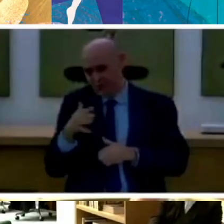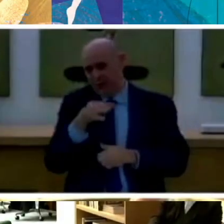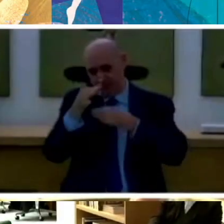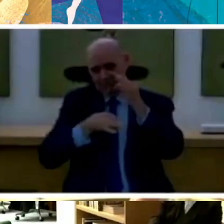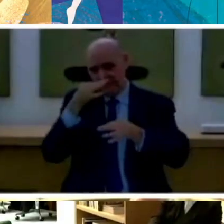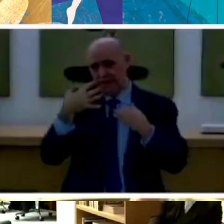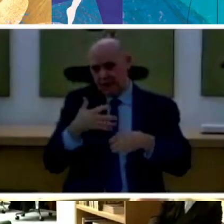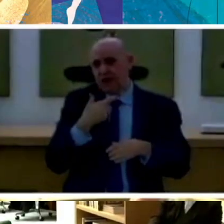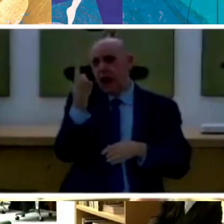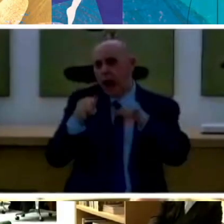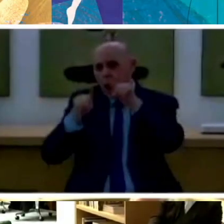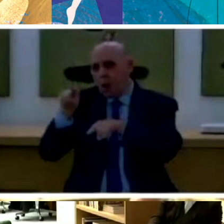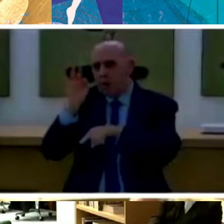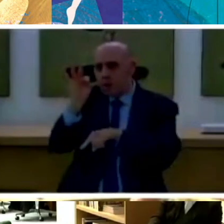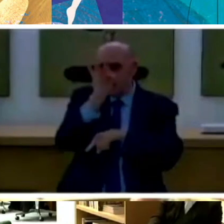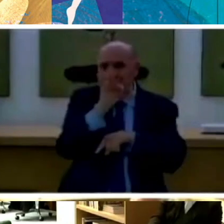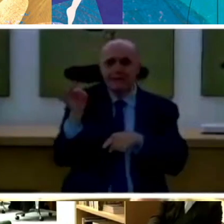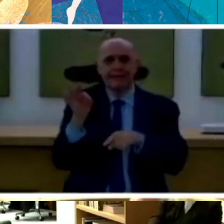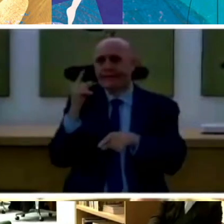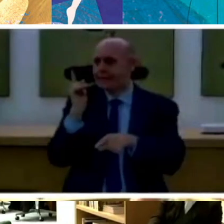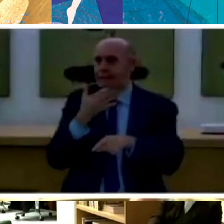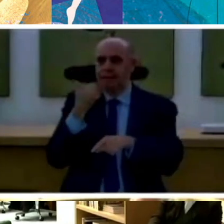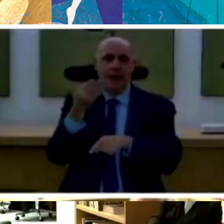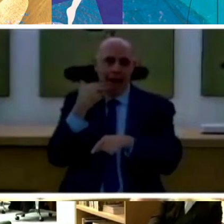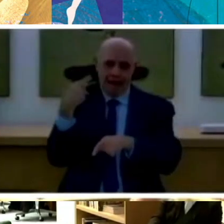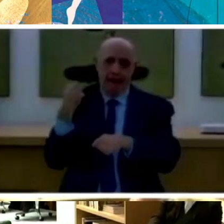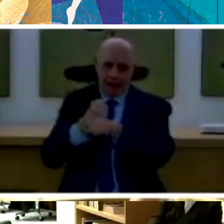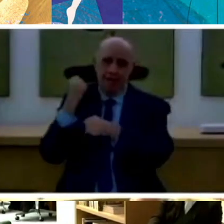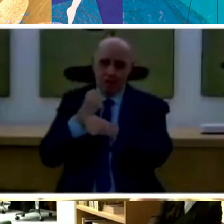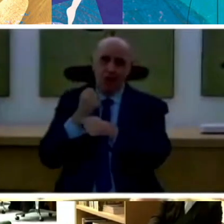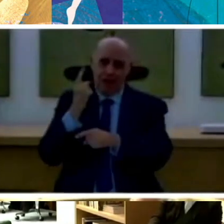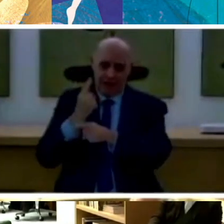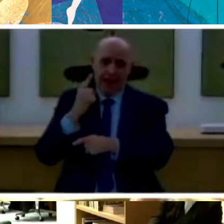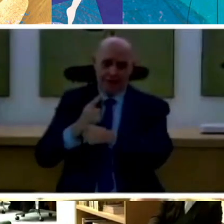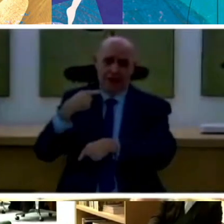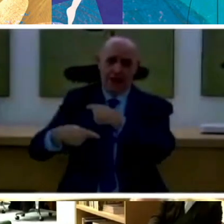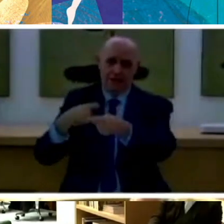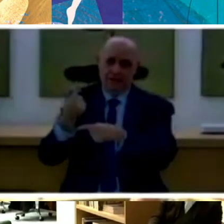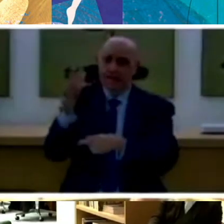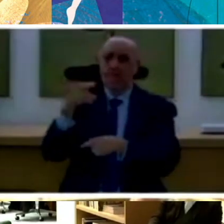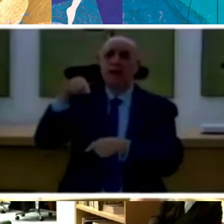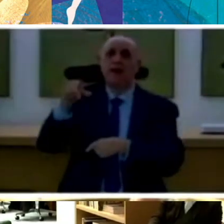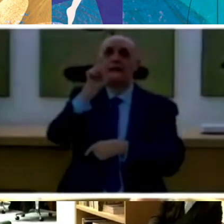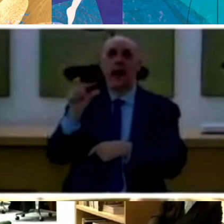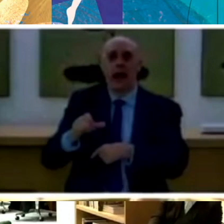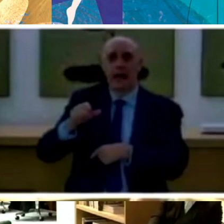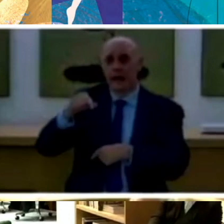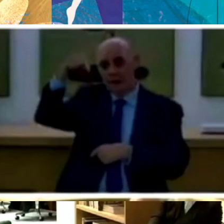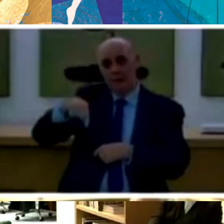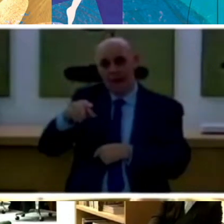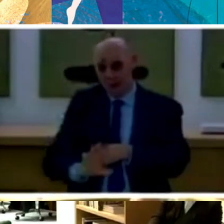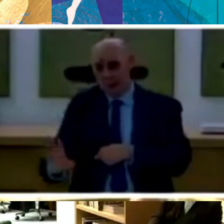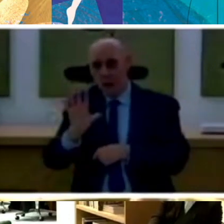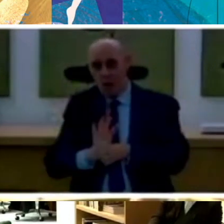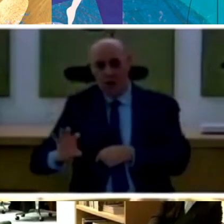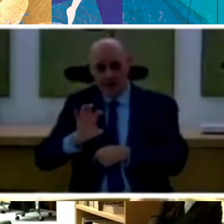in cui ancora bisogna fare un grande lavoro, soprattutto nella parte meridionale dell'Italia che è alle prese ancora con delle carenze